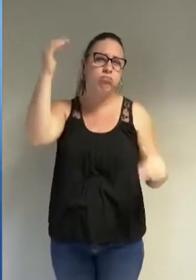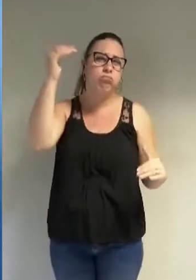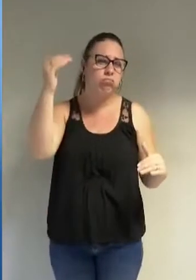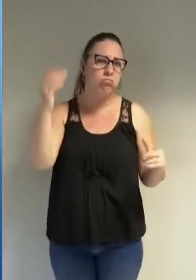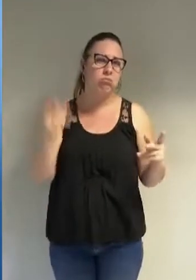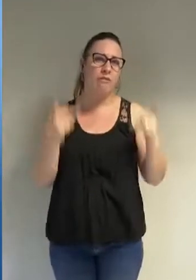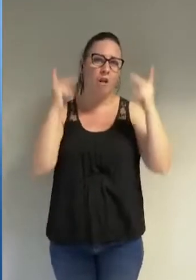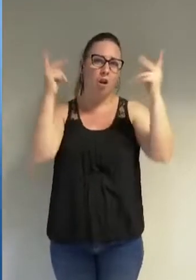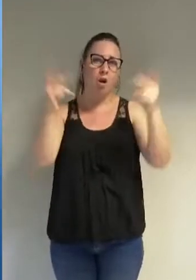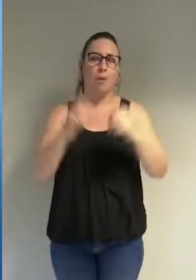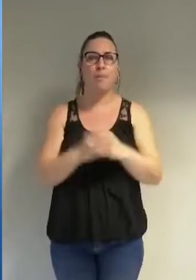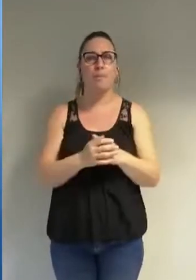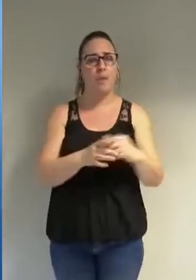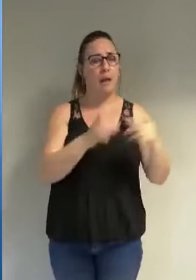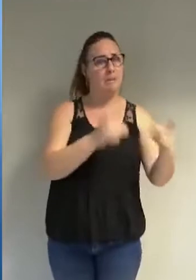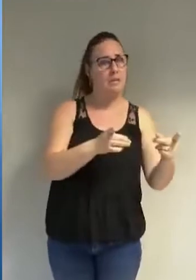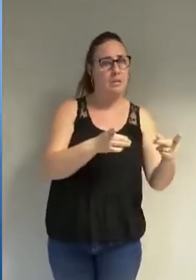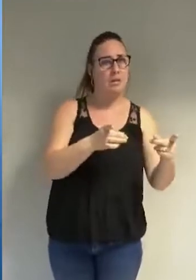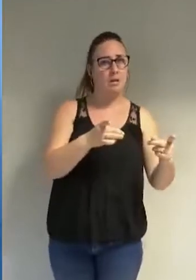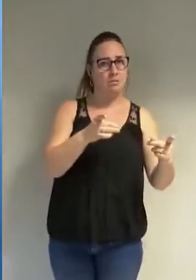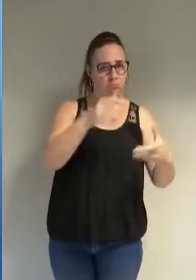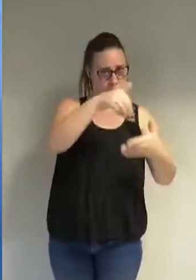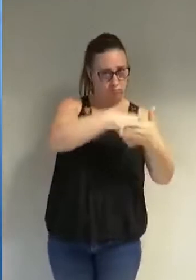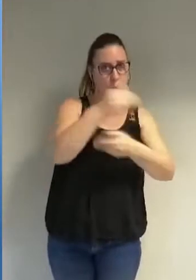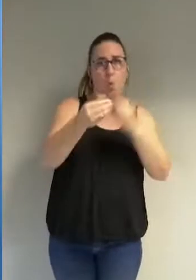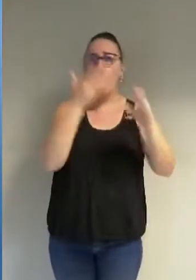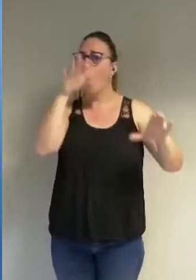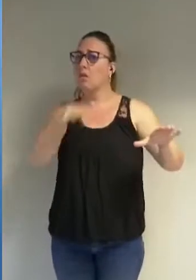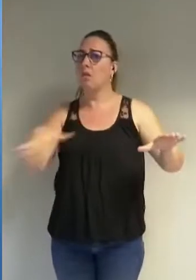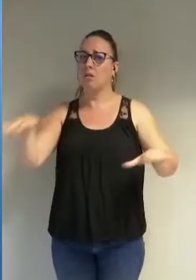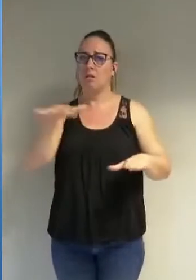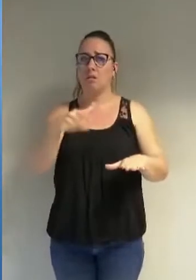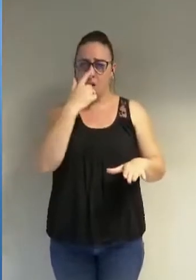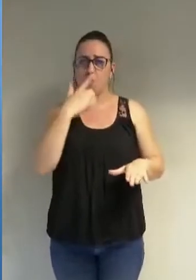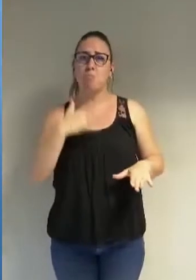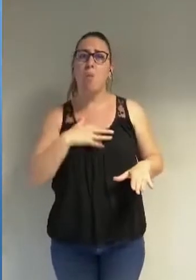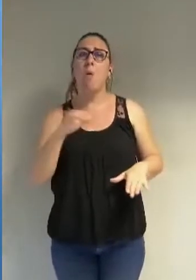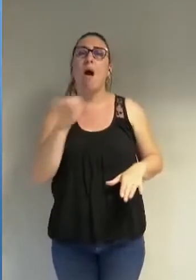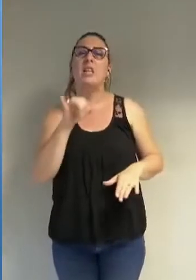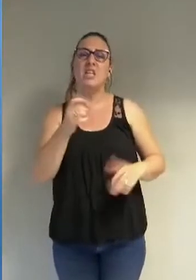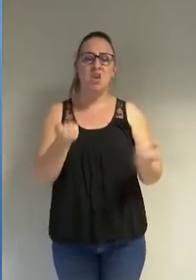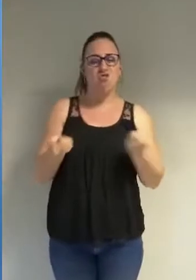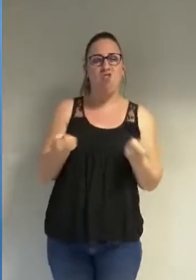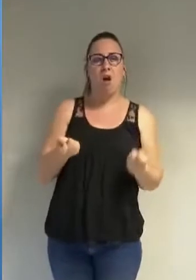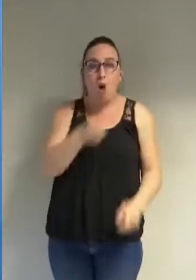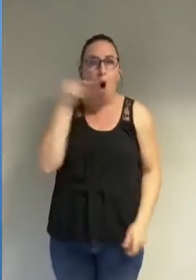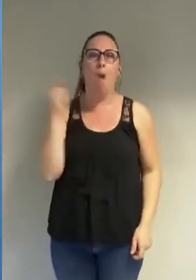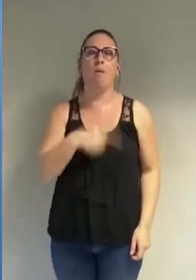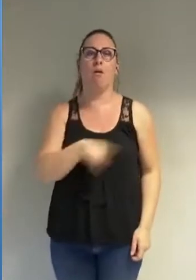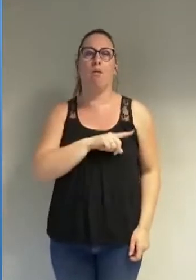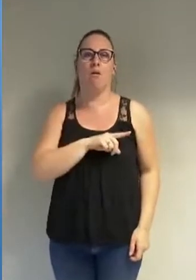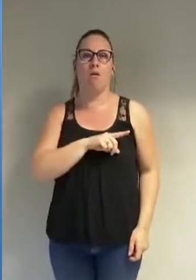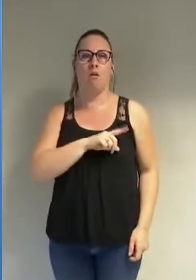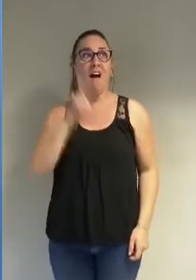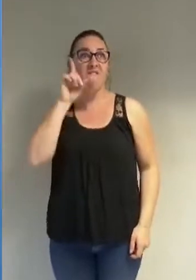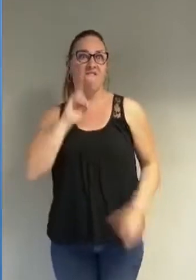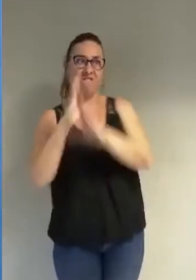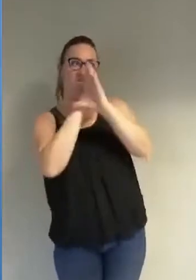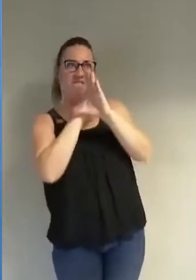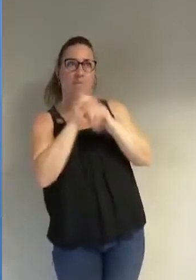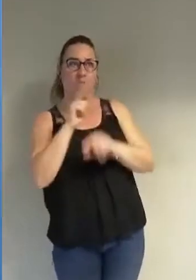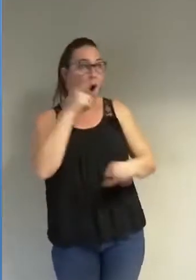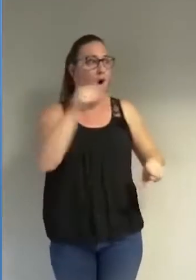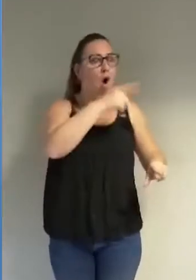dans les piscines comme ailleurs je pense que c'est aux hommes de savoir se tenir et non pas aux femmes d'avoir à se cacher